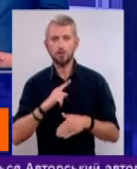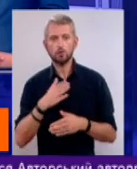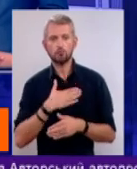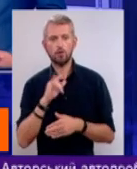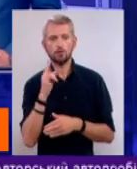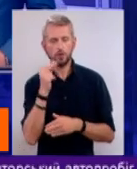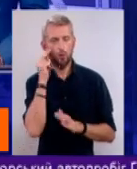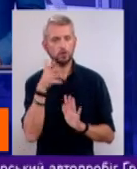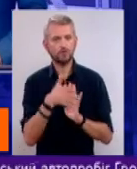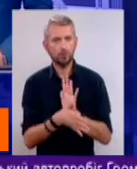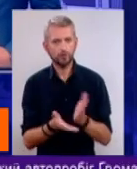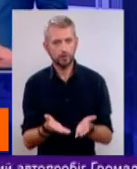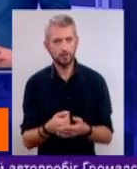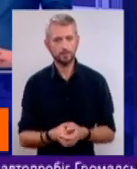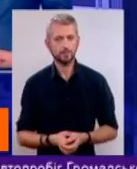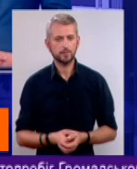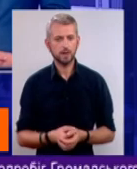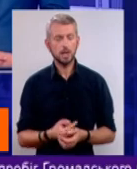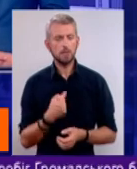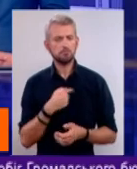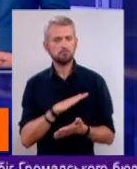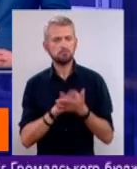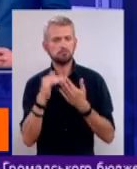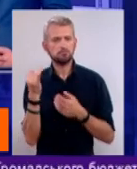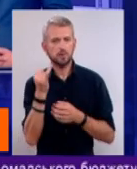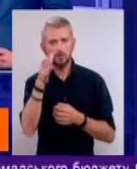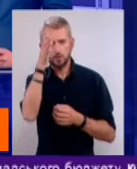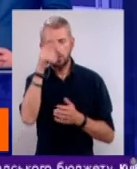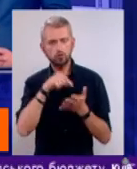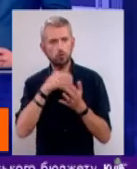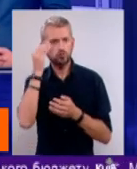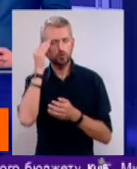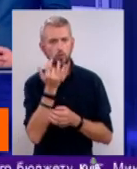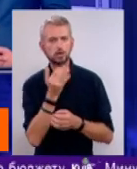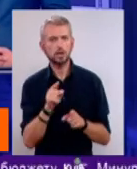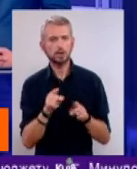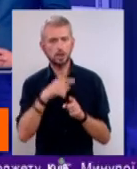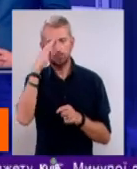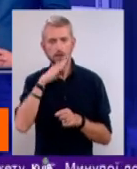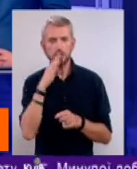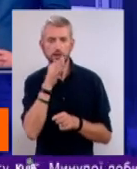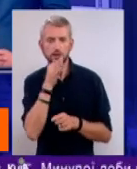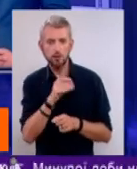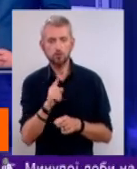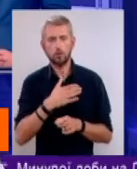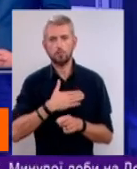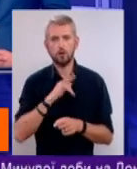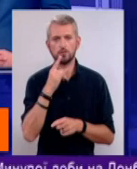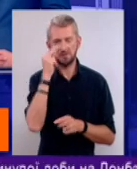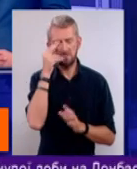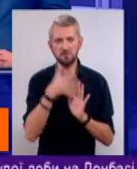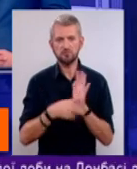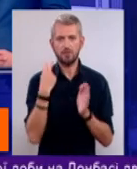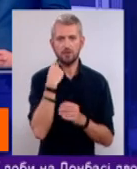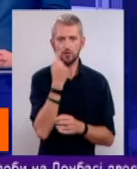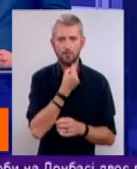дитина освоїє. Мені суто цікавить з наукової точки зору. Скільки таких батьків, скажуть, що моя дитина вивчила англійську